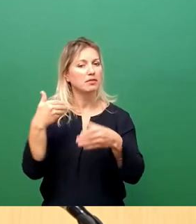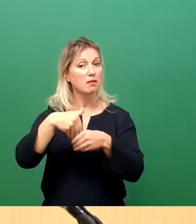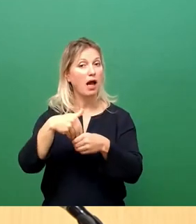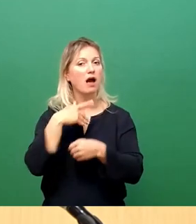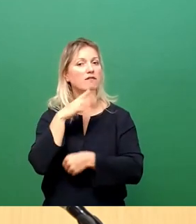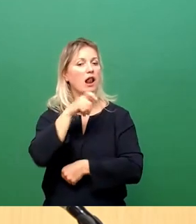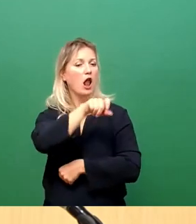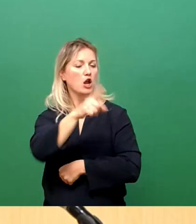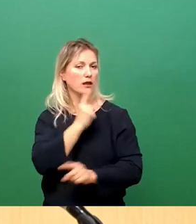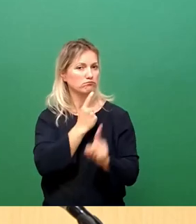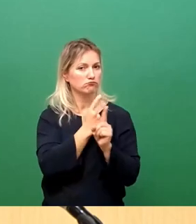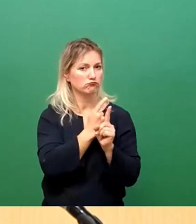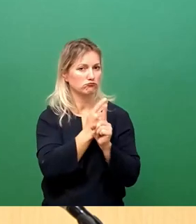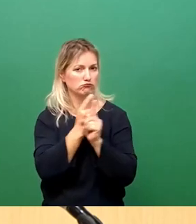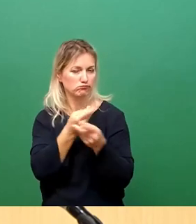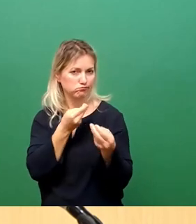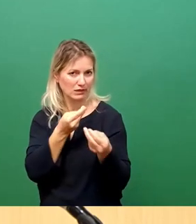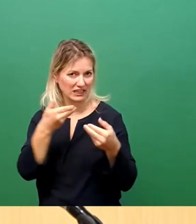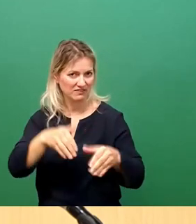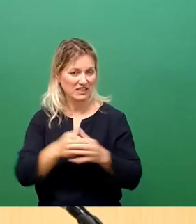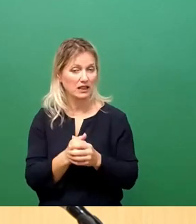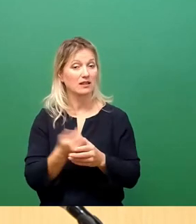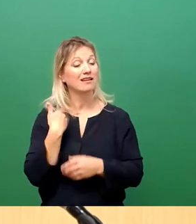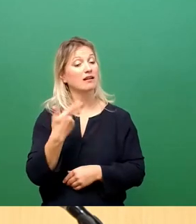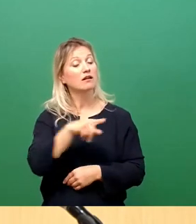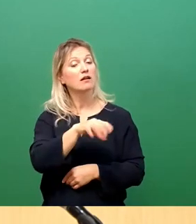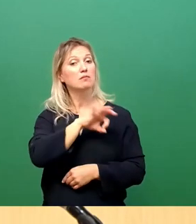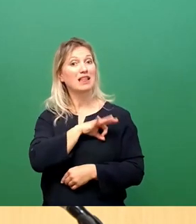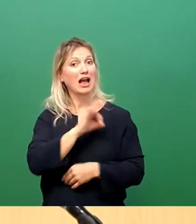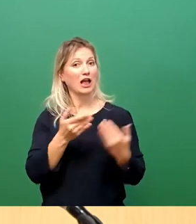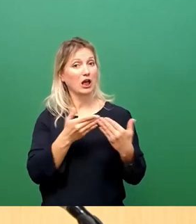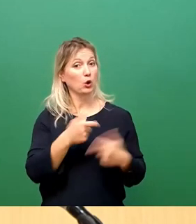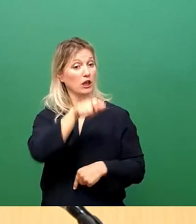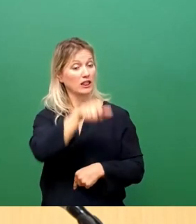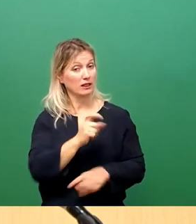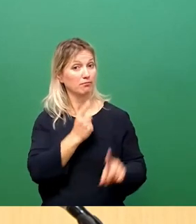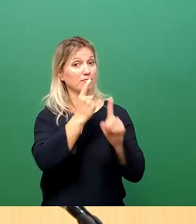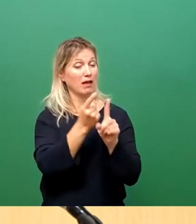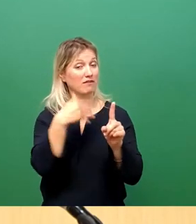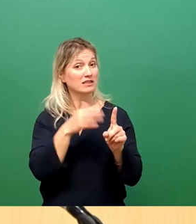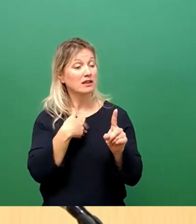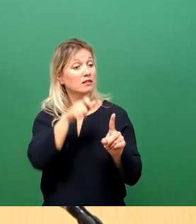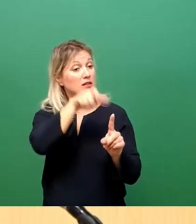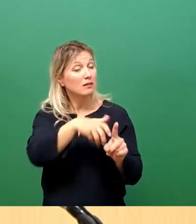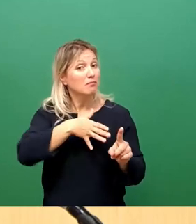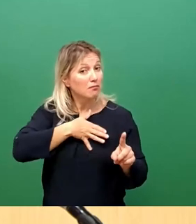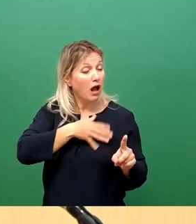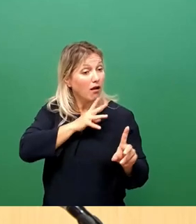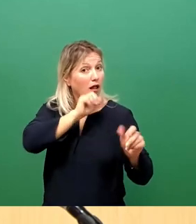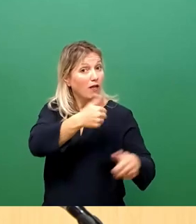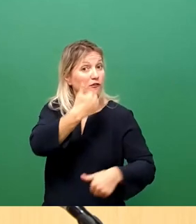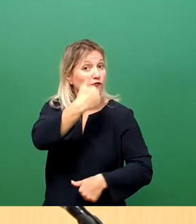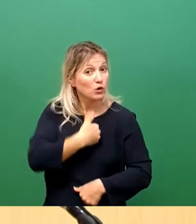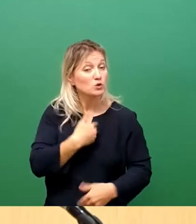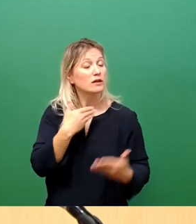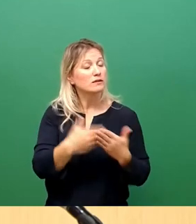mit einer Person aus den Grünen geredet. Und ich mag euch Grüne, ich will euch helfen. Und deswegen richten sich meine letzten Worte